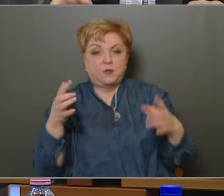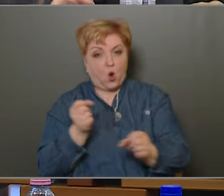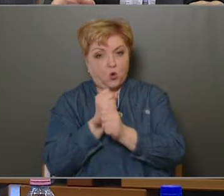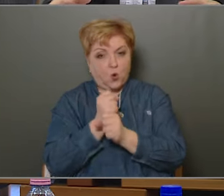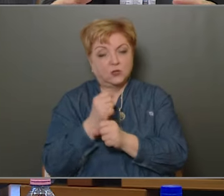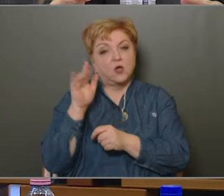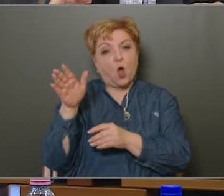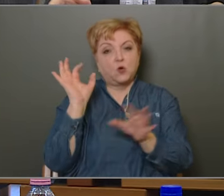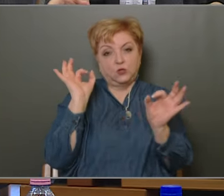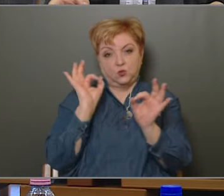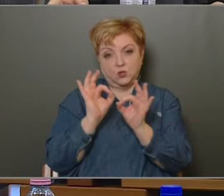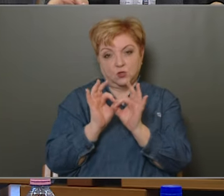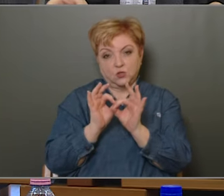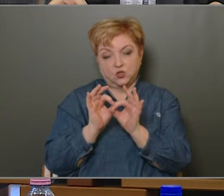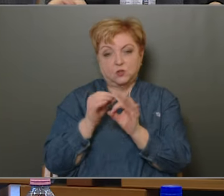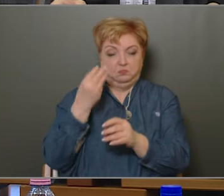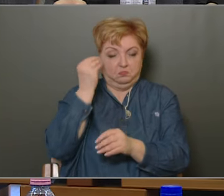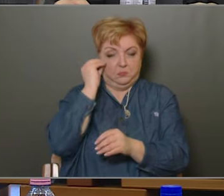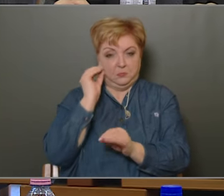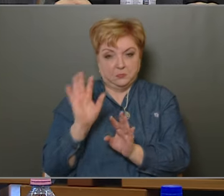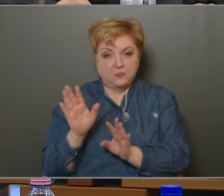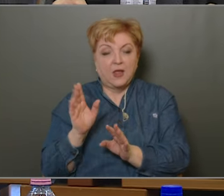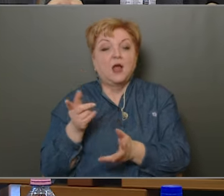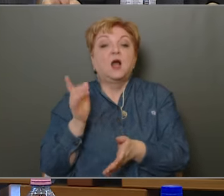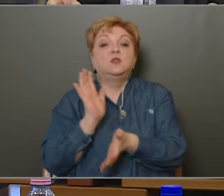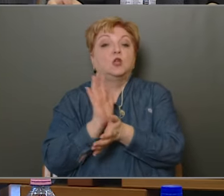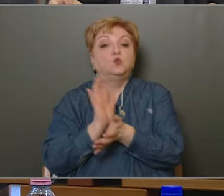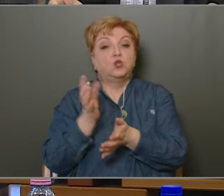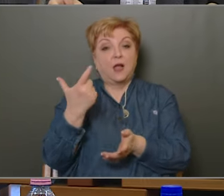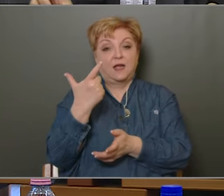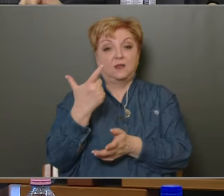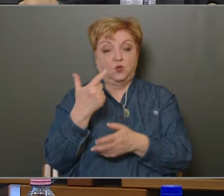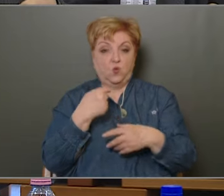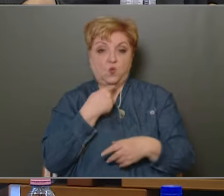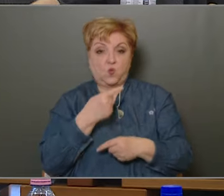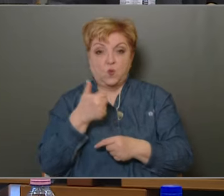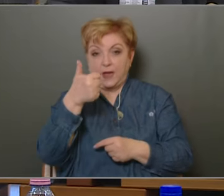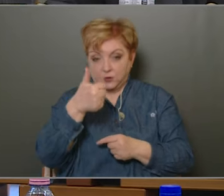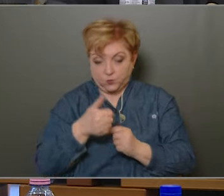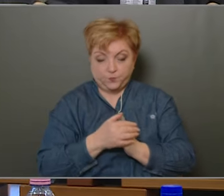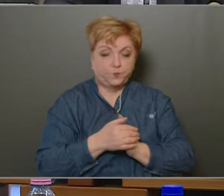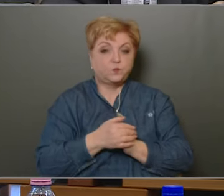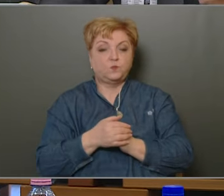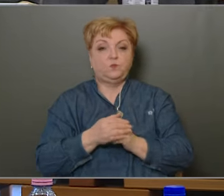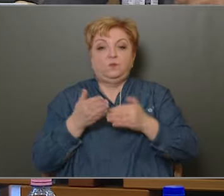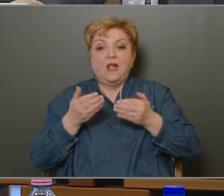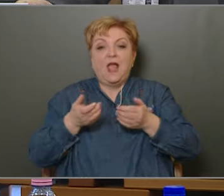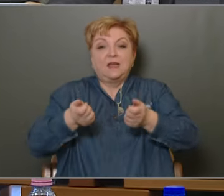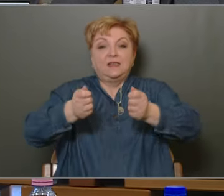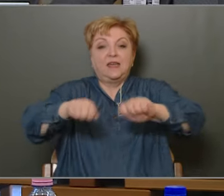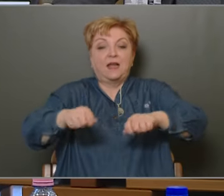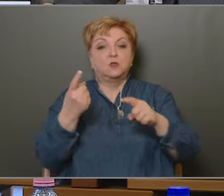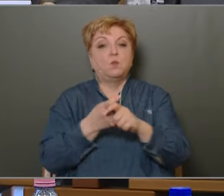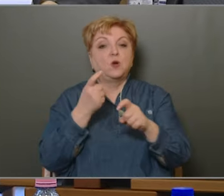és levonhatják a tanulságokat. Én a tanulságok közül kettőt említek. Első. A kirekeztő politika